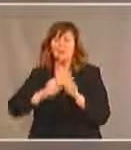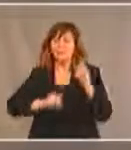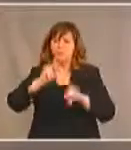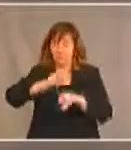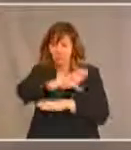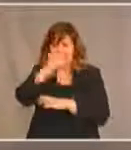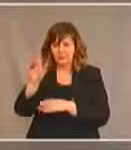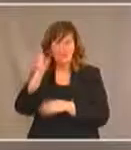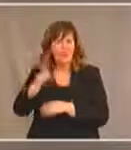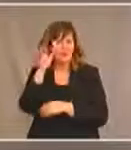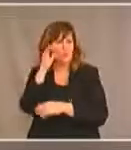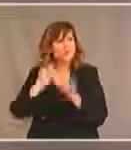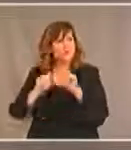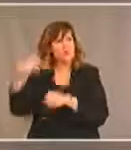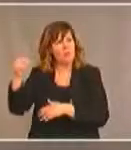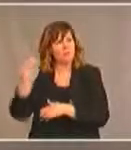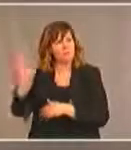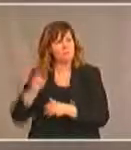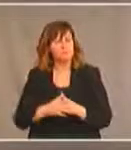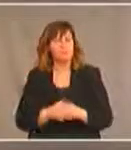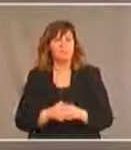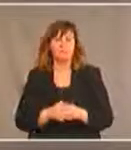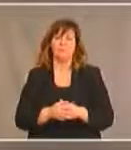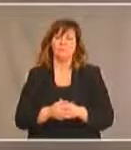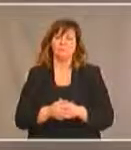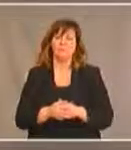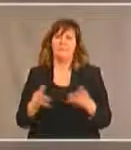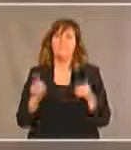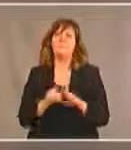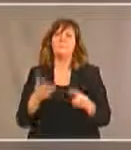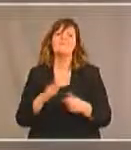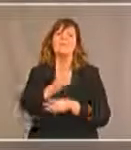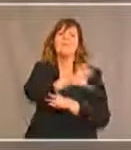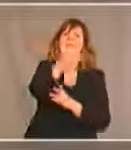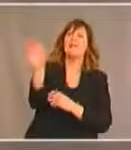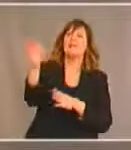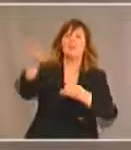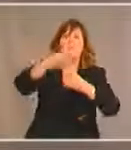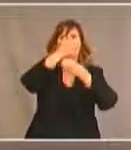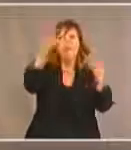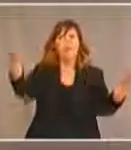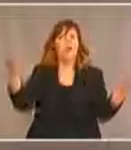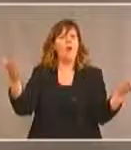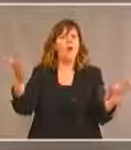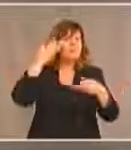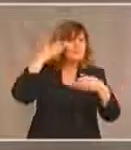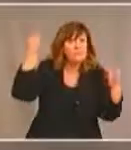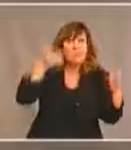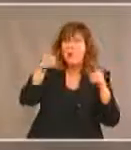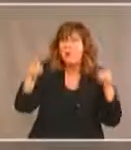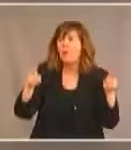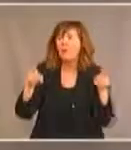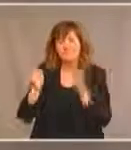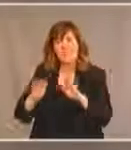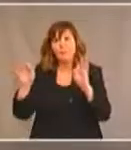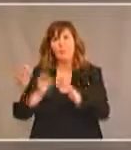et nous devons renseigner les Canadiens et leur parler de ce sujet est très important. Nous devons en parler